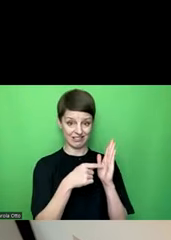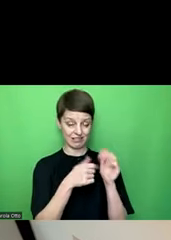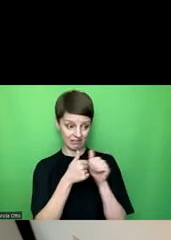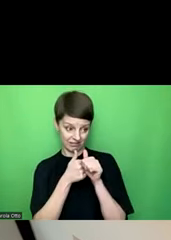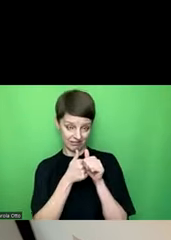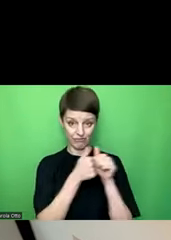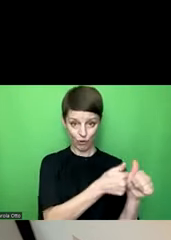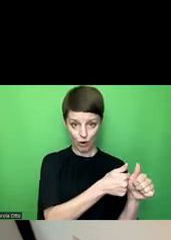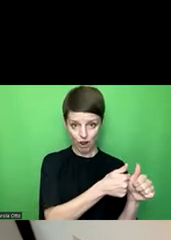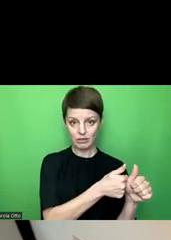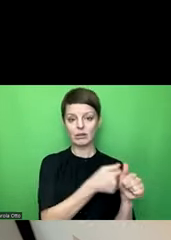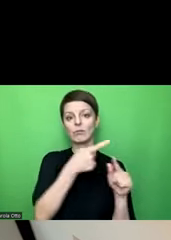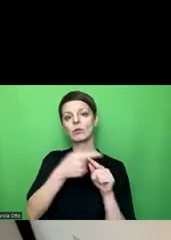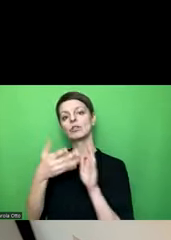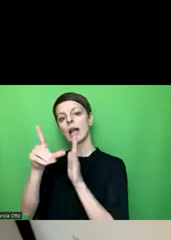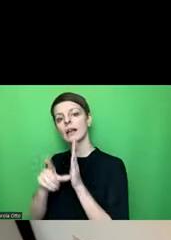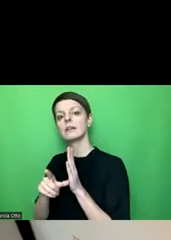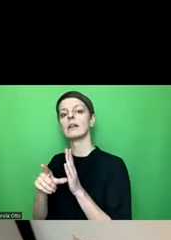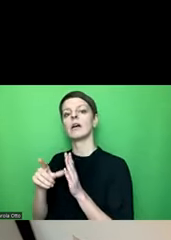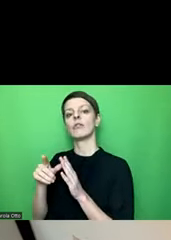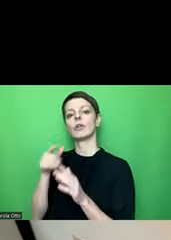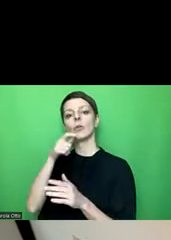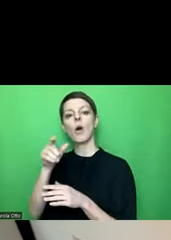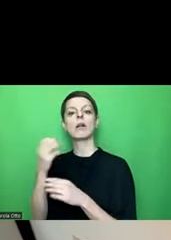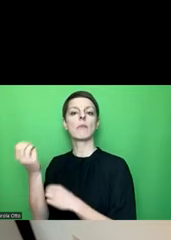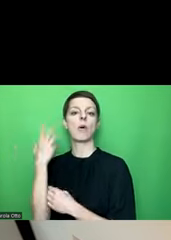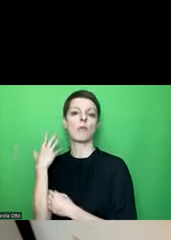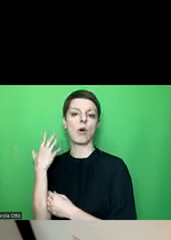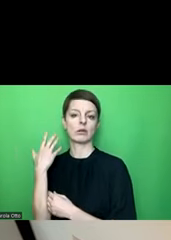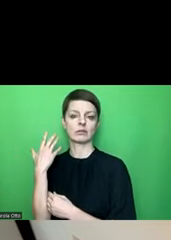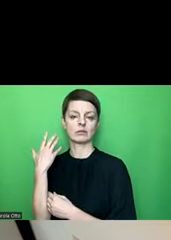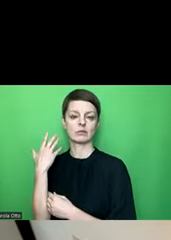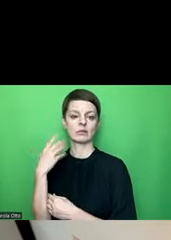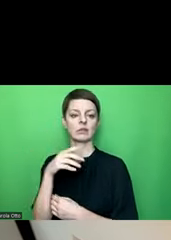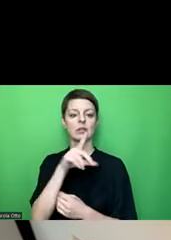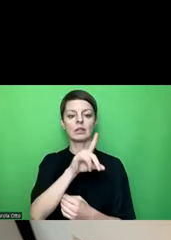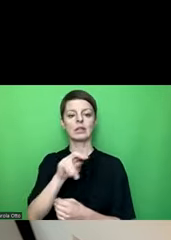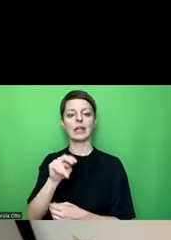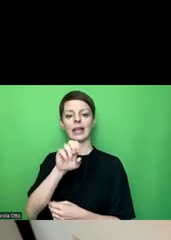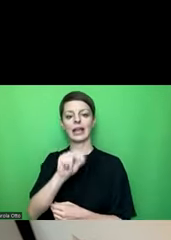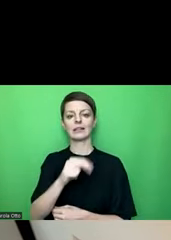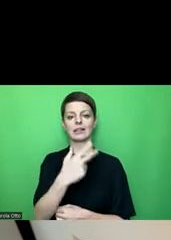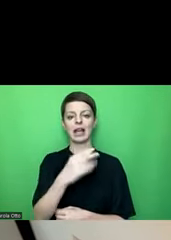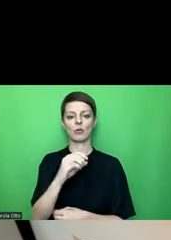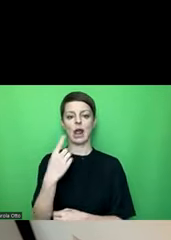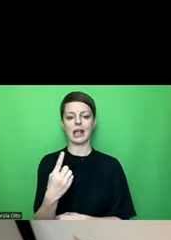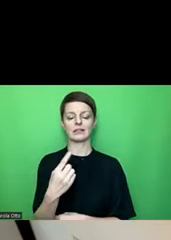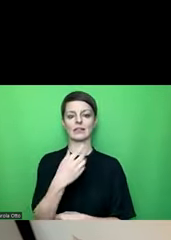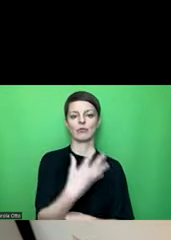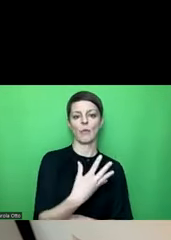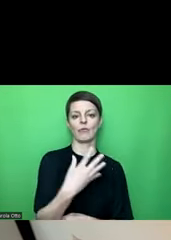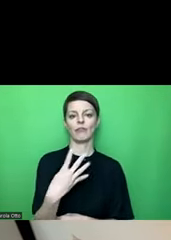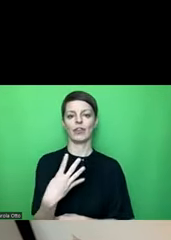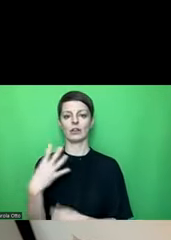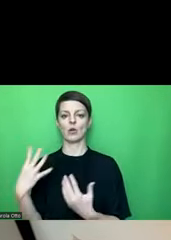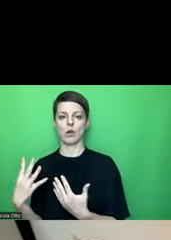auch bei der Checkliste für Word und für PowerPoint. Die EN 301549 ist das, was nach der